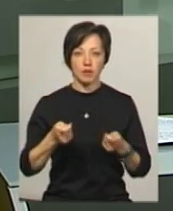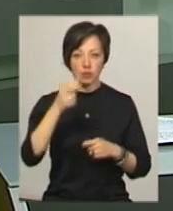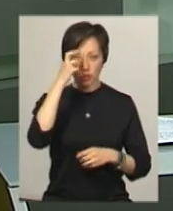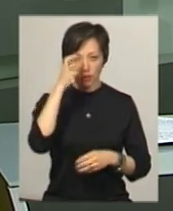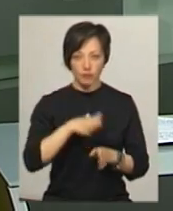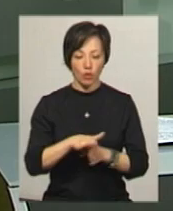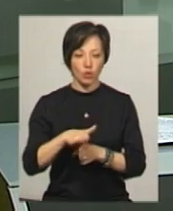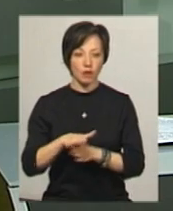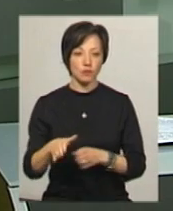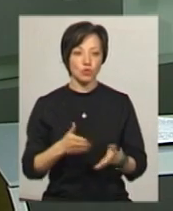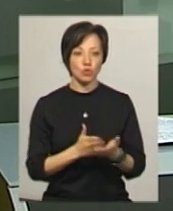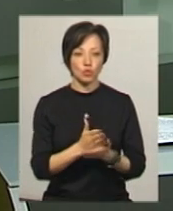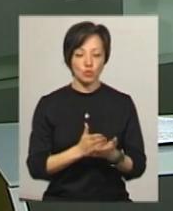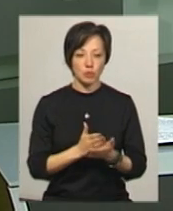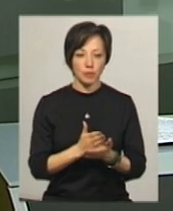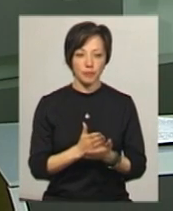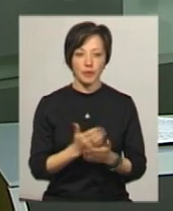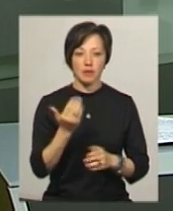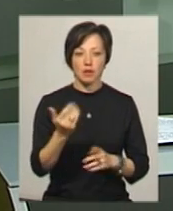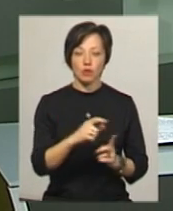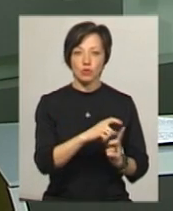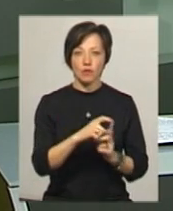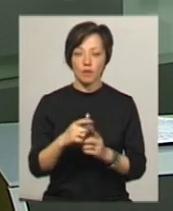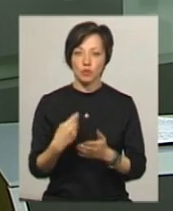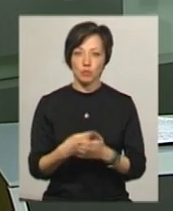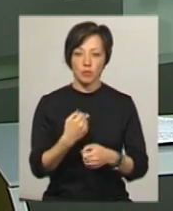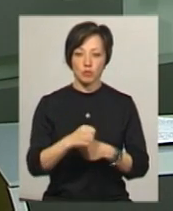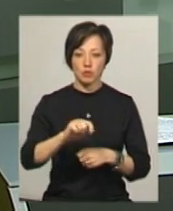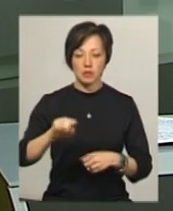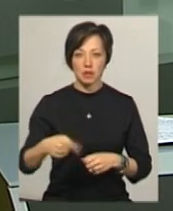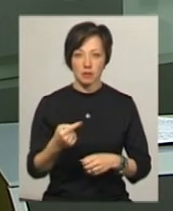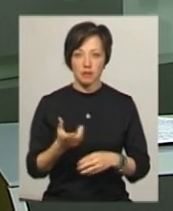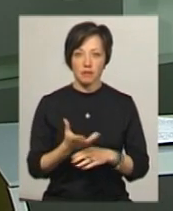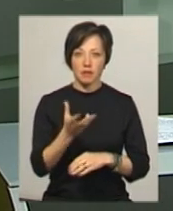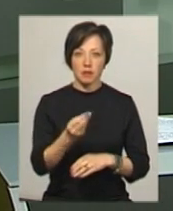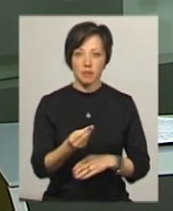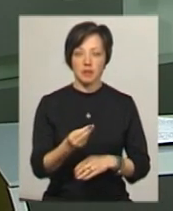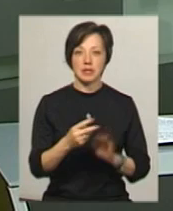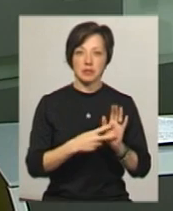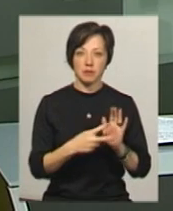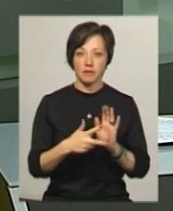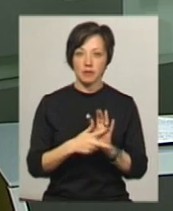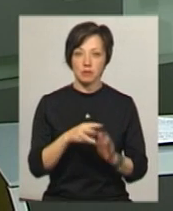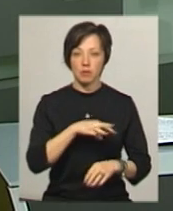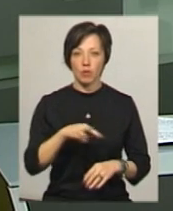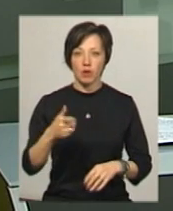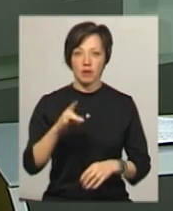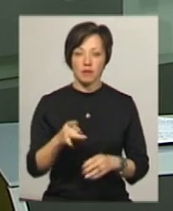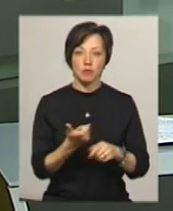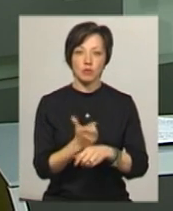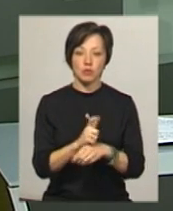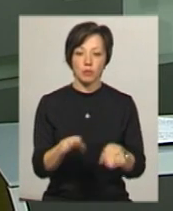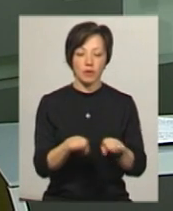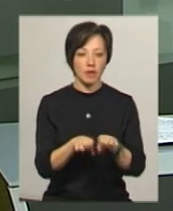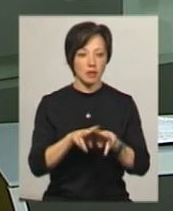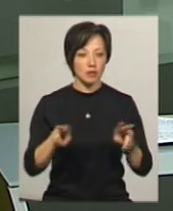Державної виконавчої служби Роман Касянюк За його словами, сума примусово стягнутих виплат на 7,8 мільйонів гривень більше у порівнянні